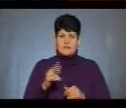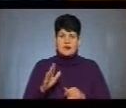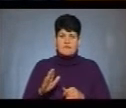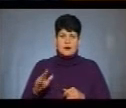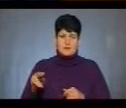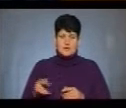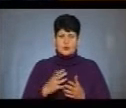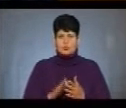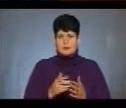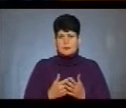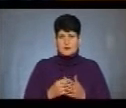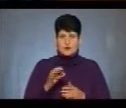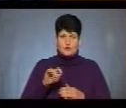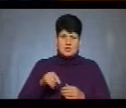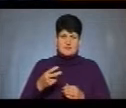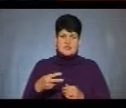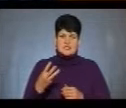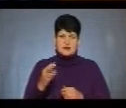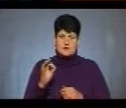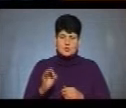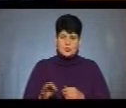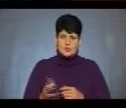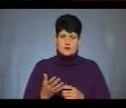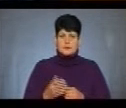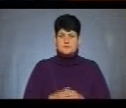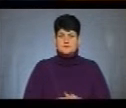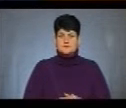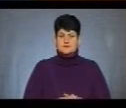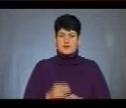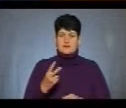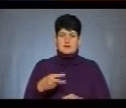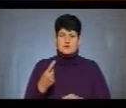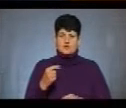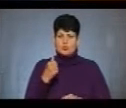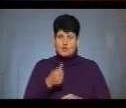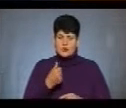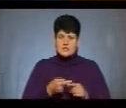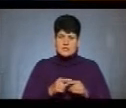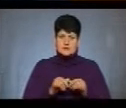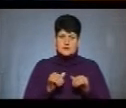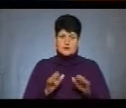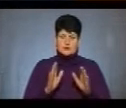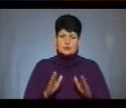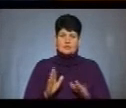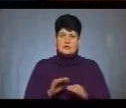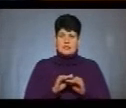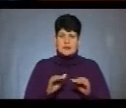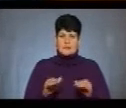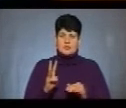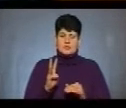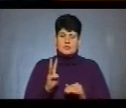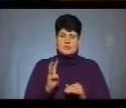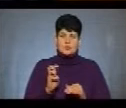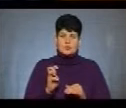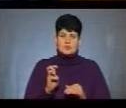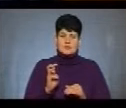складе близько 0,23% до зокального зростання. У 2021 році таке зростання очікується на рівні додаткових 30